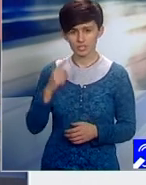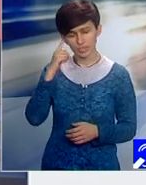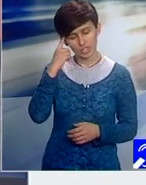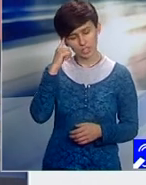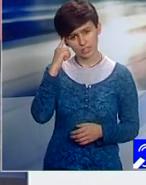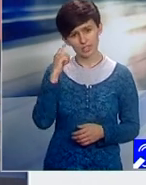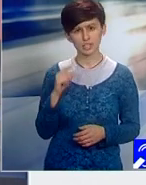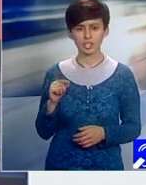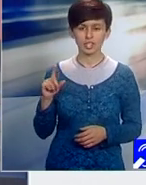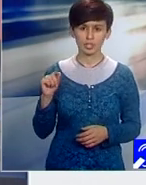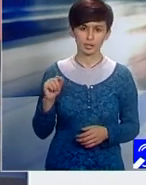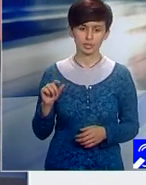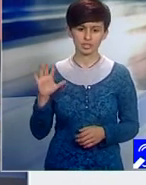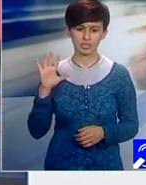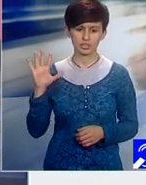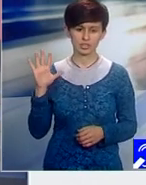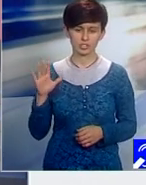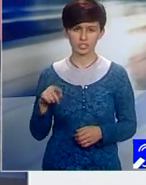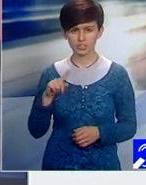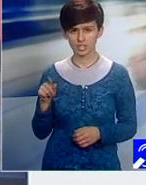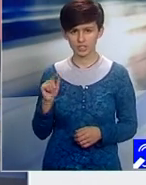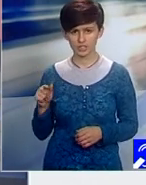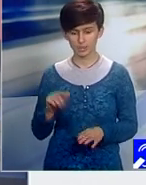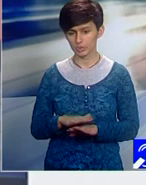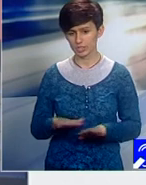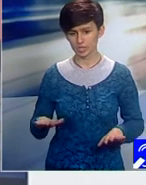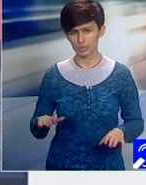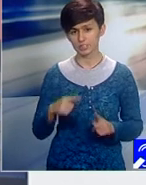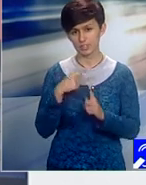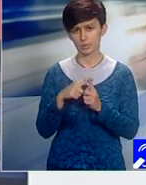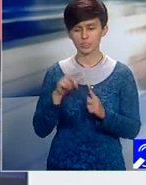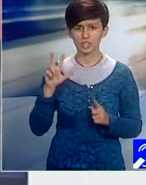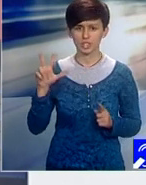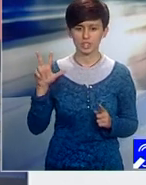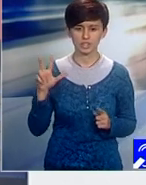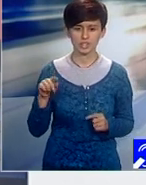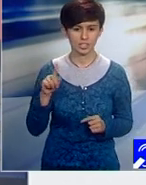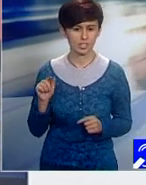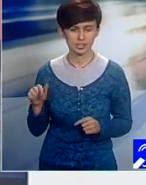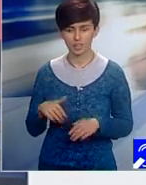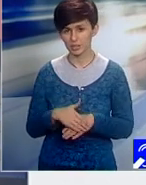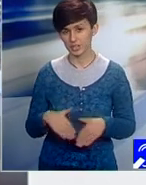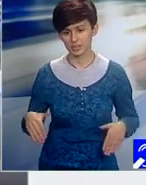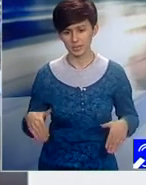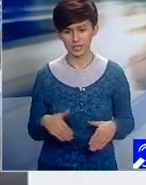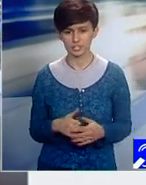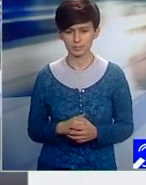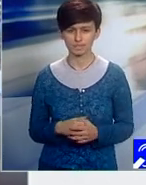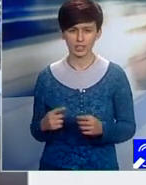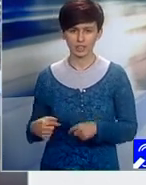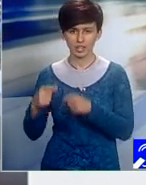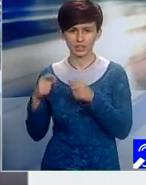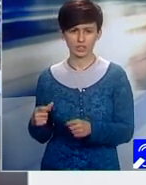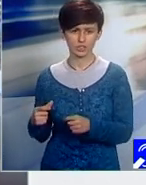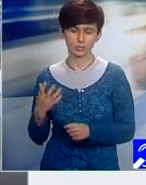pe 25 de întrebări de bază plus 3 întrebări pe baraj. Din ce domenii s-au păstrat